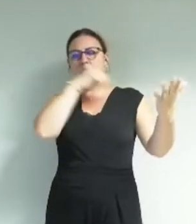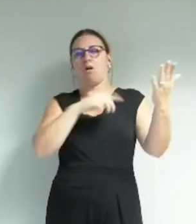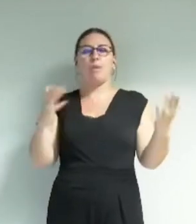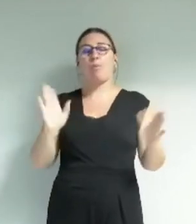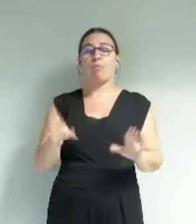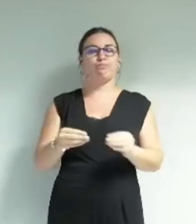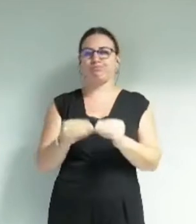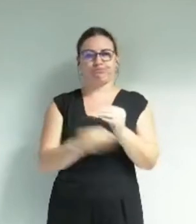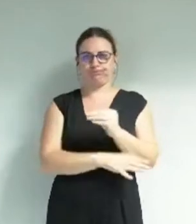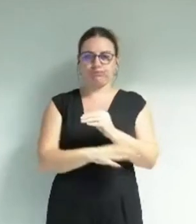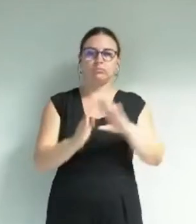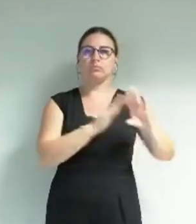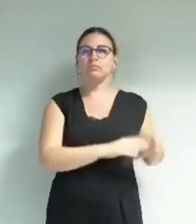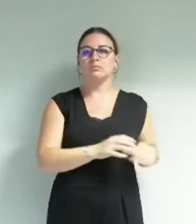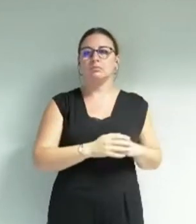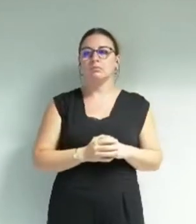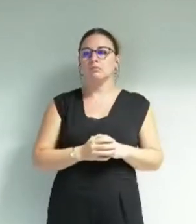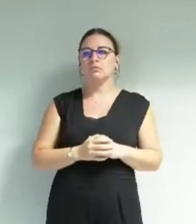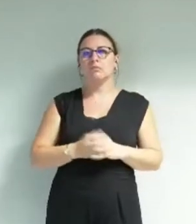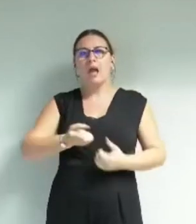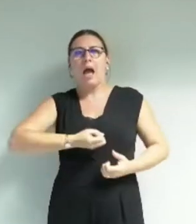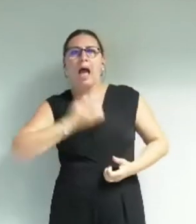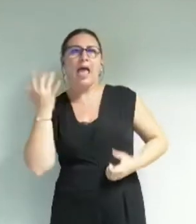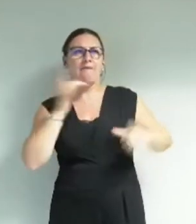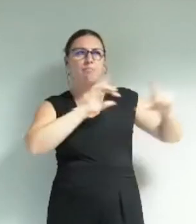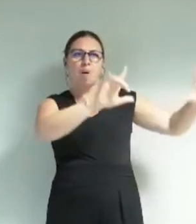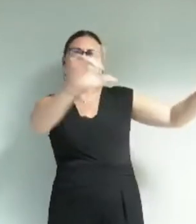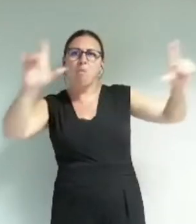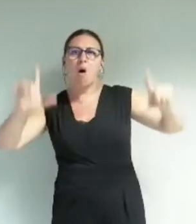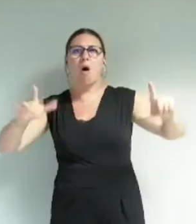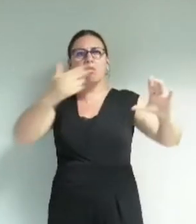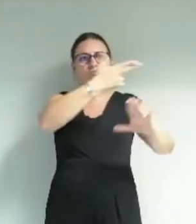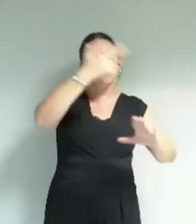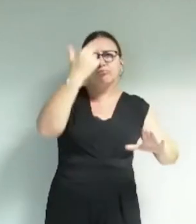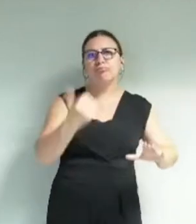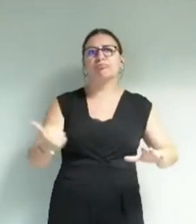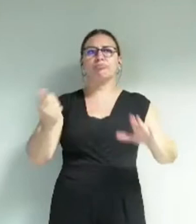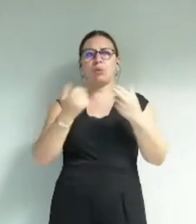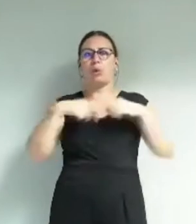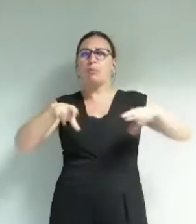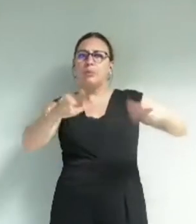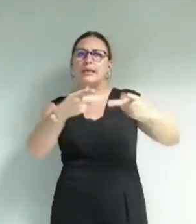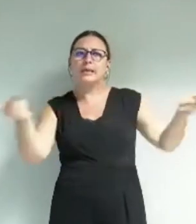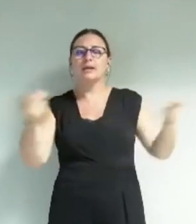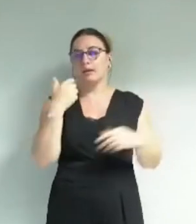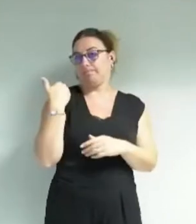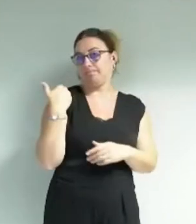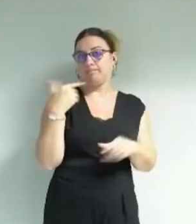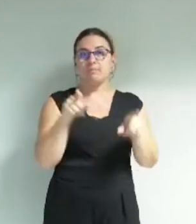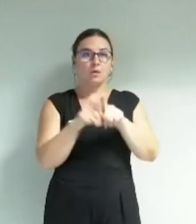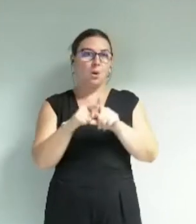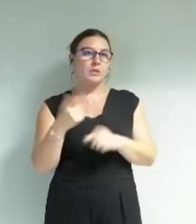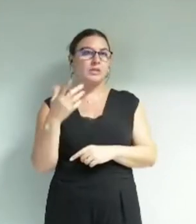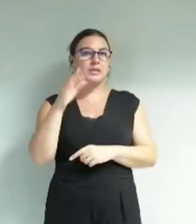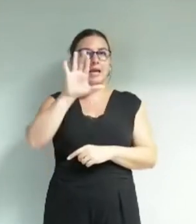Vous évoquez la présence de nombreuses œuvres d'art installées dans l'espace public et vous citez, pour les œuvres récentes, celle de Yann